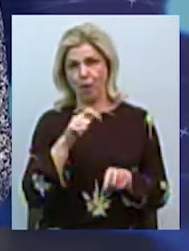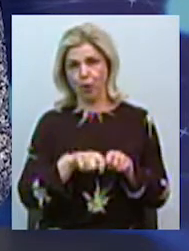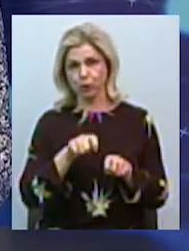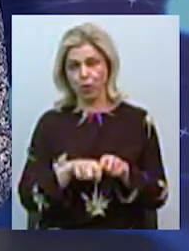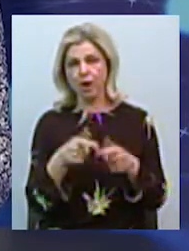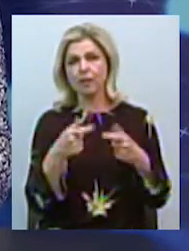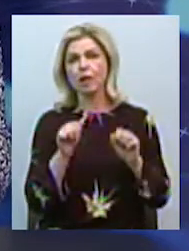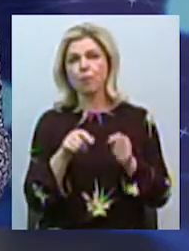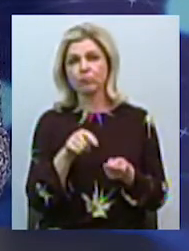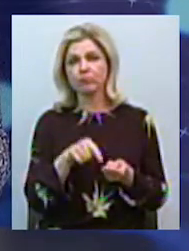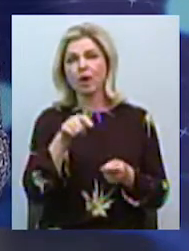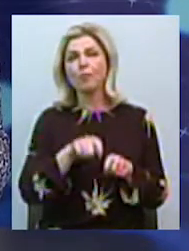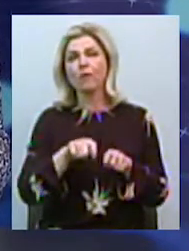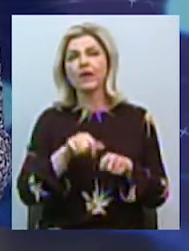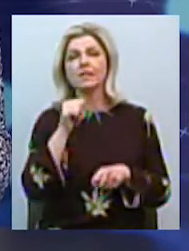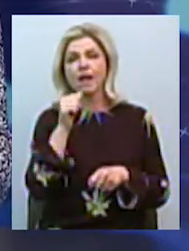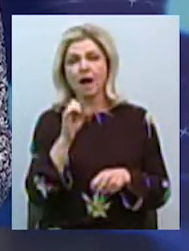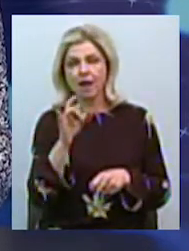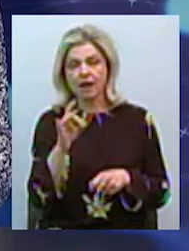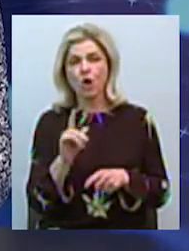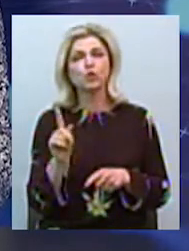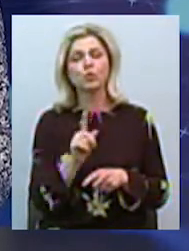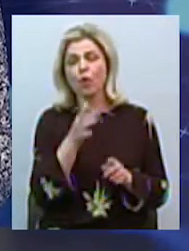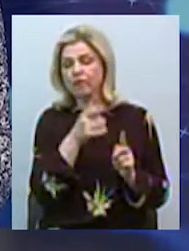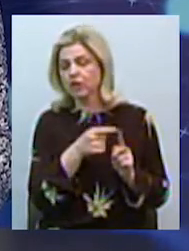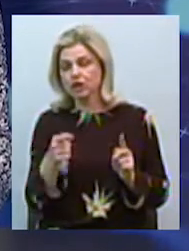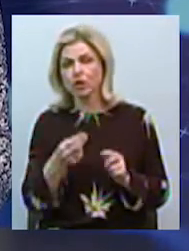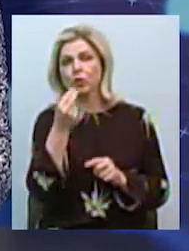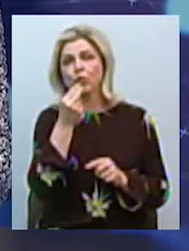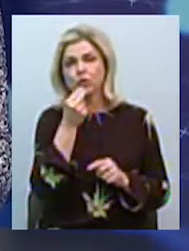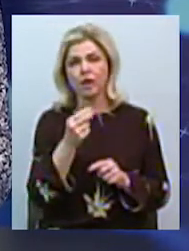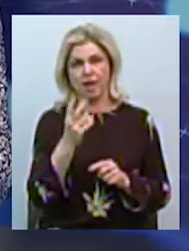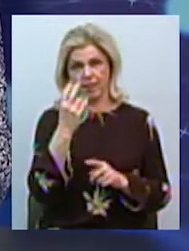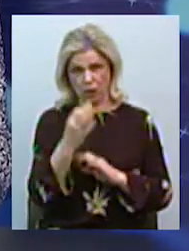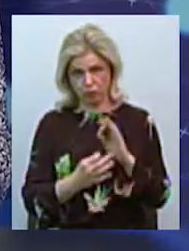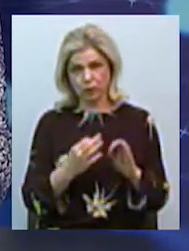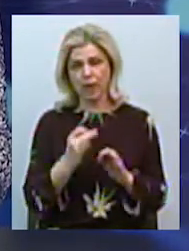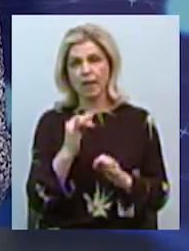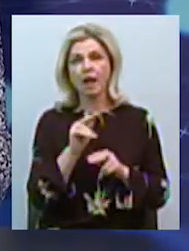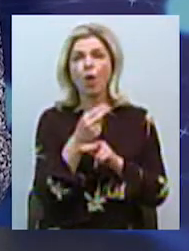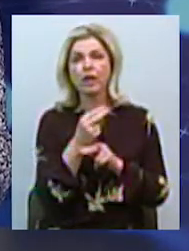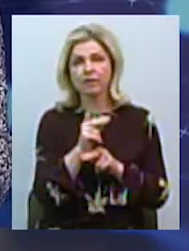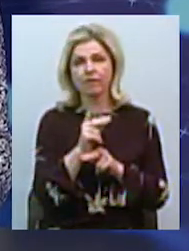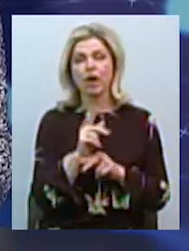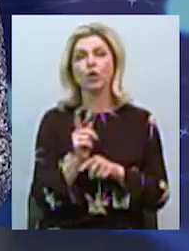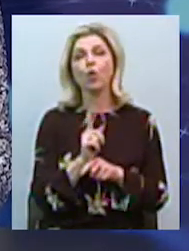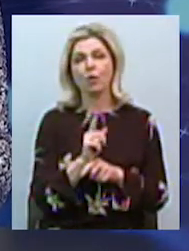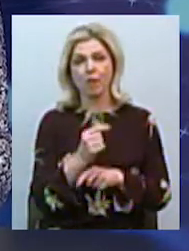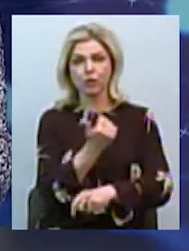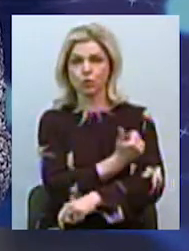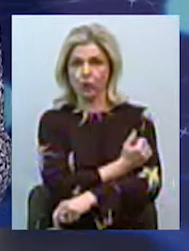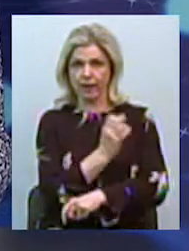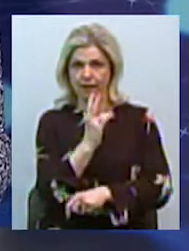змеряти сахара, писати, що вони кушали на протягом всіх суток. І ми корректирували дозування. Оце в нас